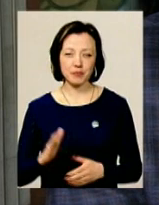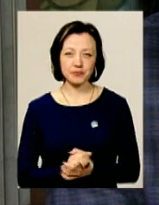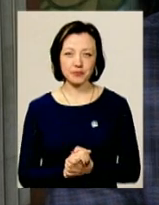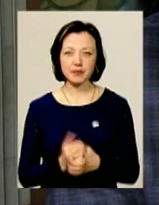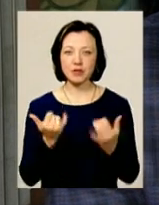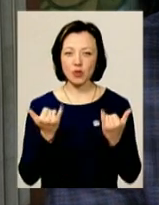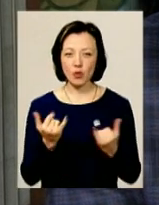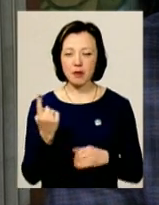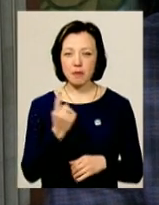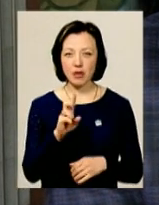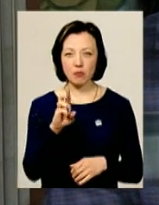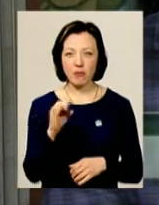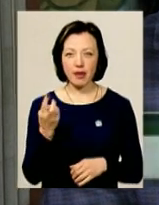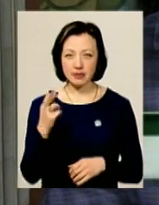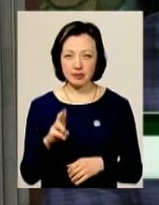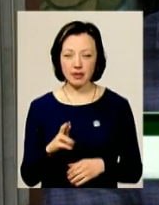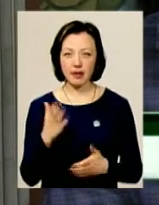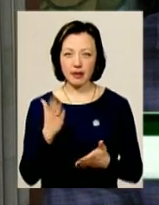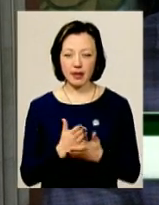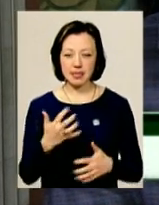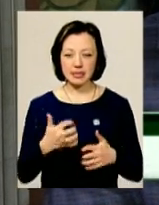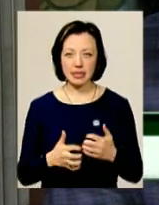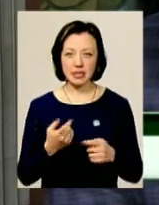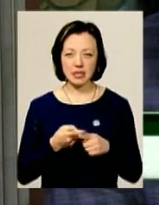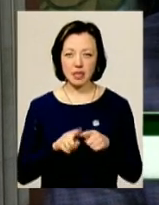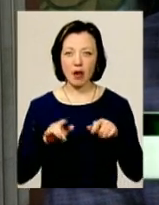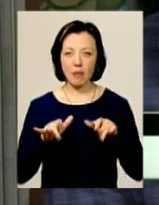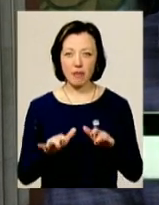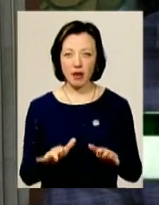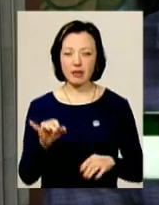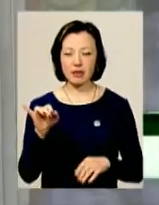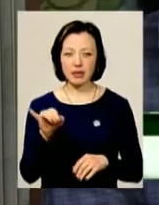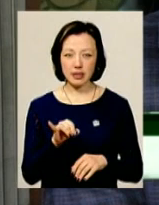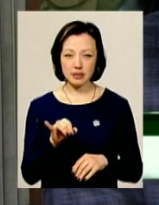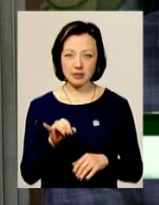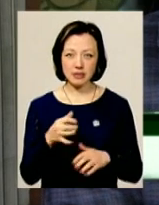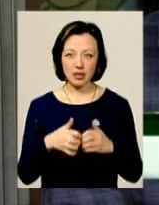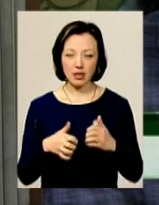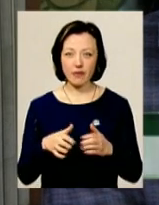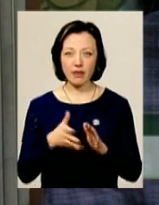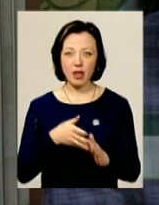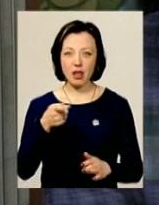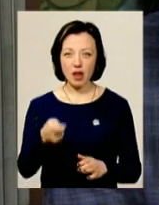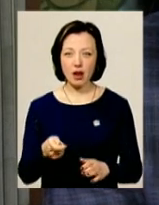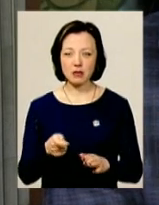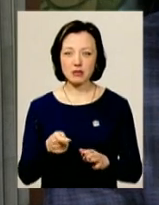1 березня, якраз є екватор цієї компанії, скажімо, рівно середина. Декларації подали